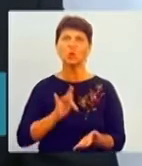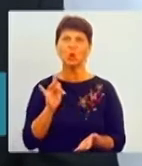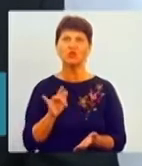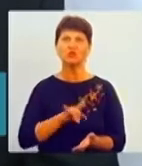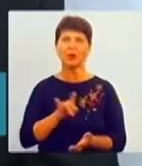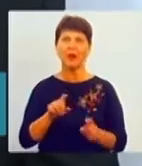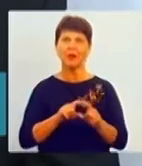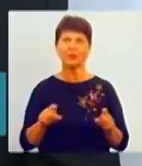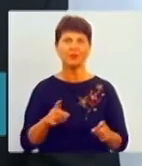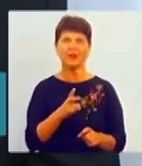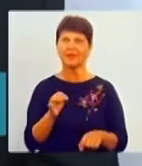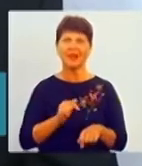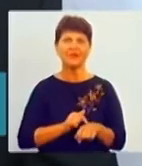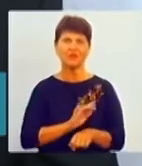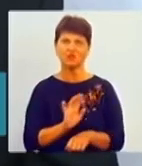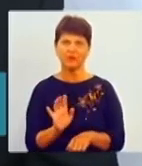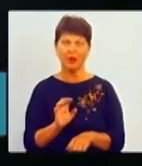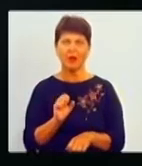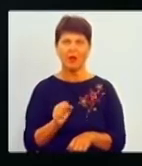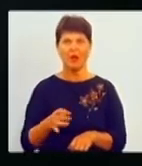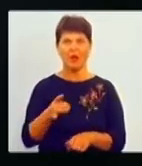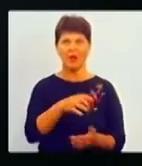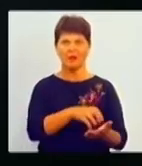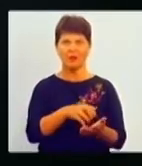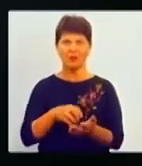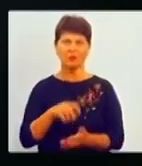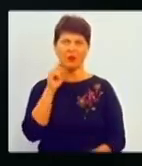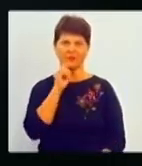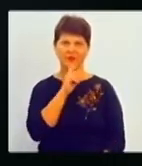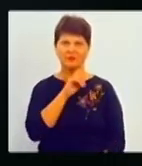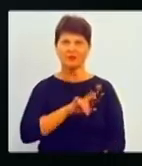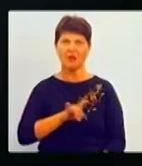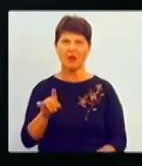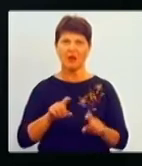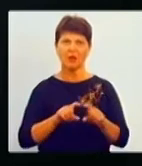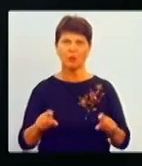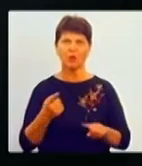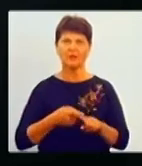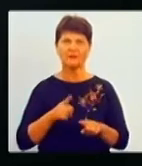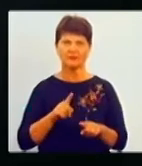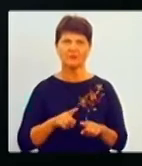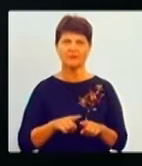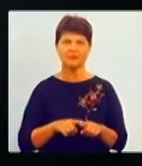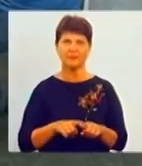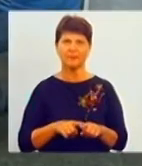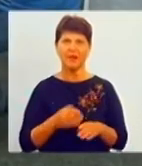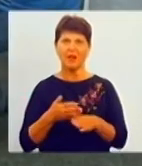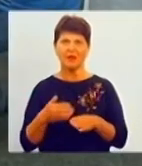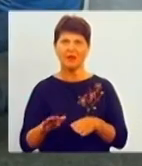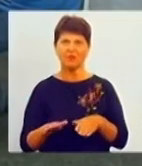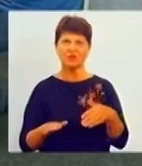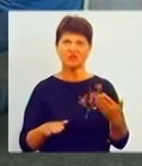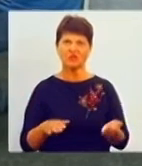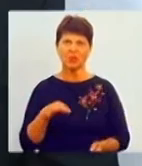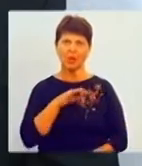воно не так сильно відчувається, а для регіональних, таких як Вінницький аеропорт, це левова частина доходу.